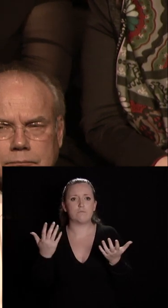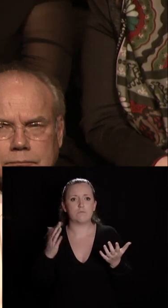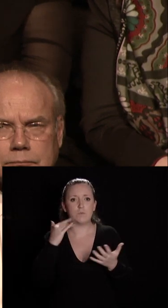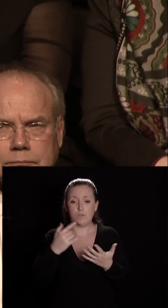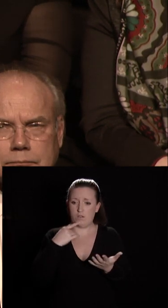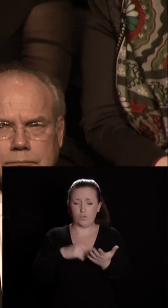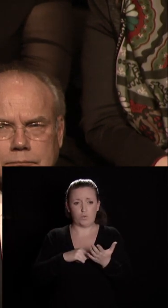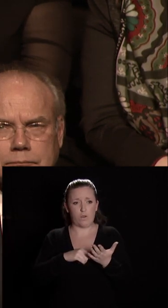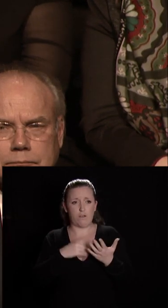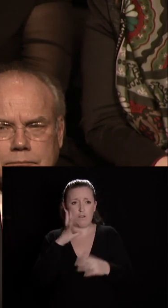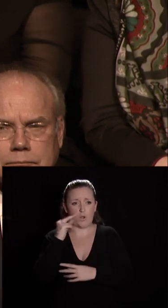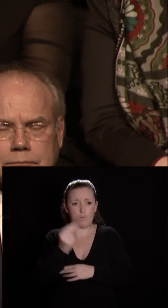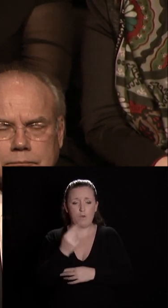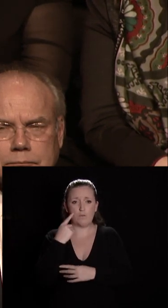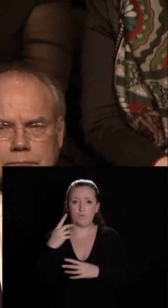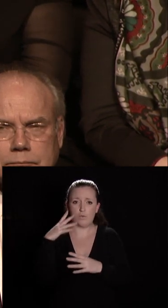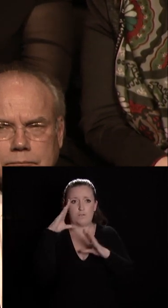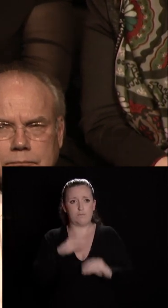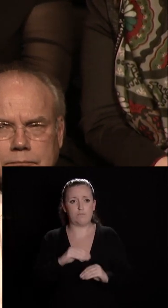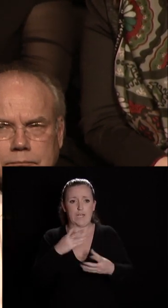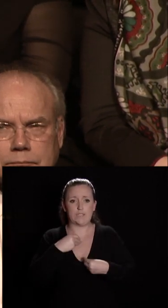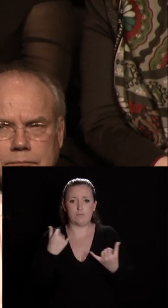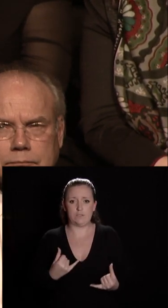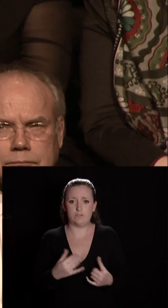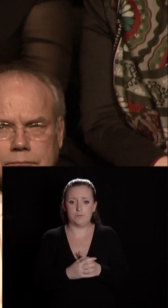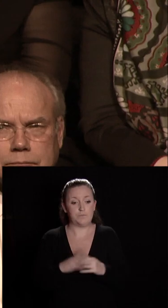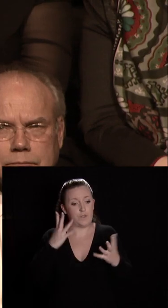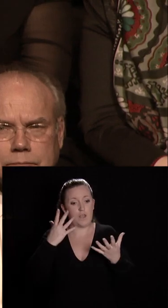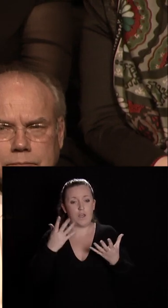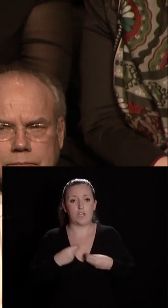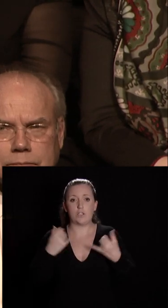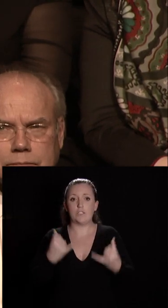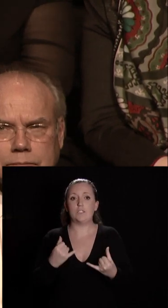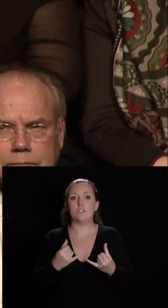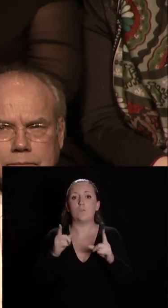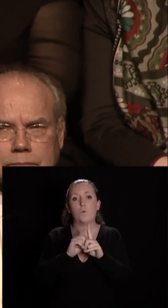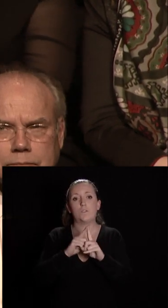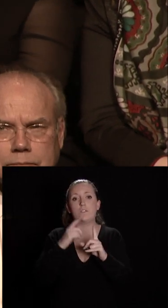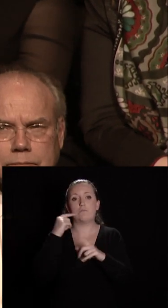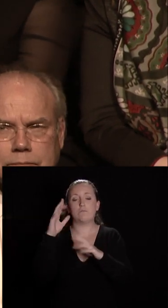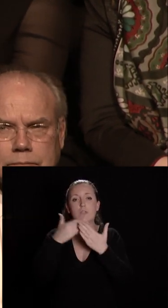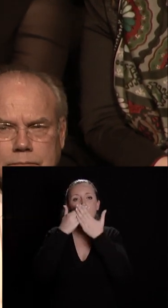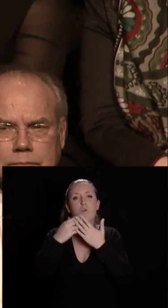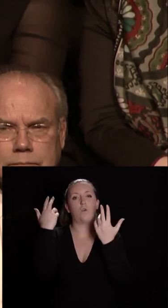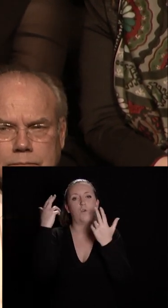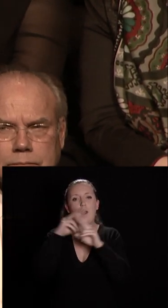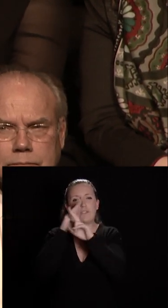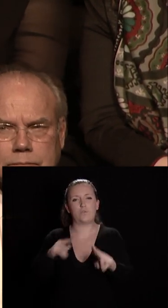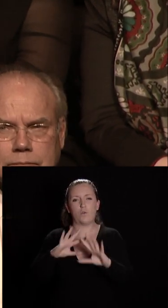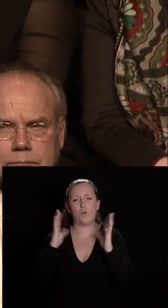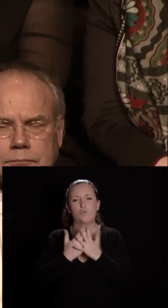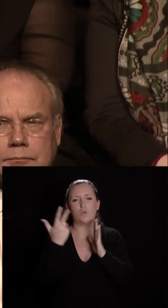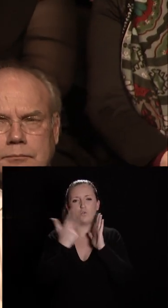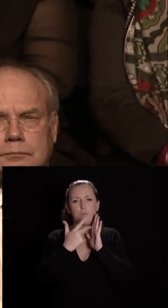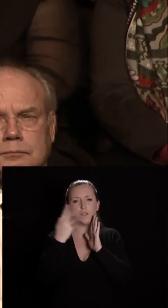au titre de l'asile l'accueil à Dijon ce sont les étudiants internationaux chaque année ils sont entre 3000